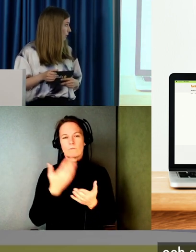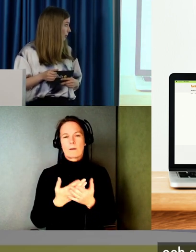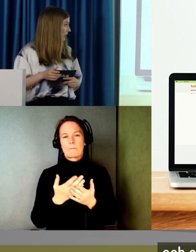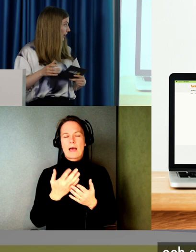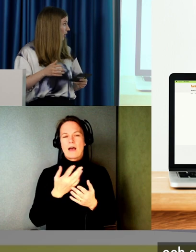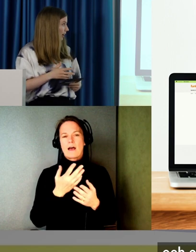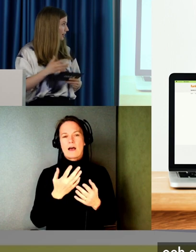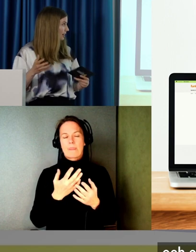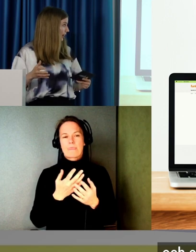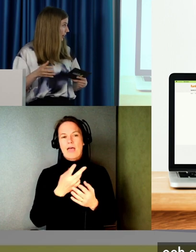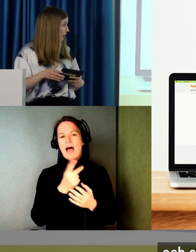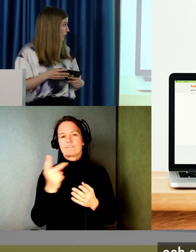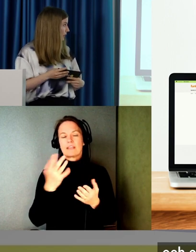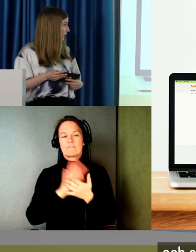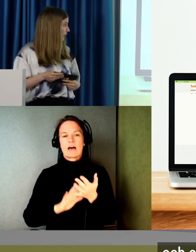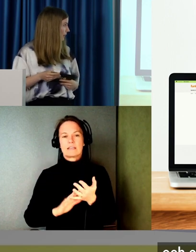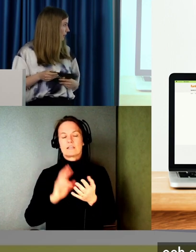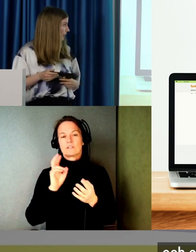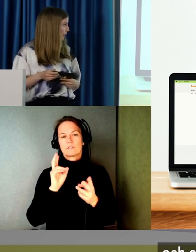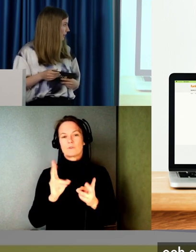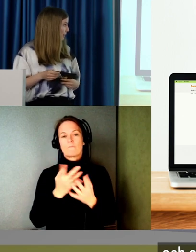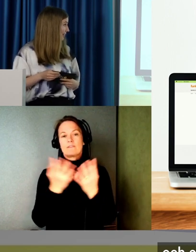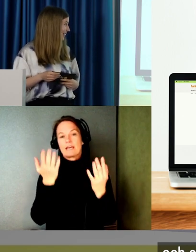Och som kanske kan öka tillgängligheten. Så att.